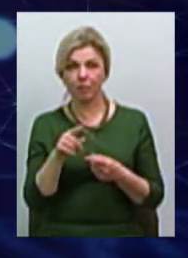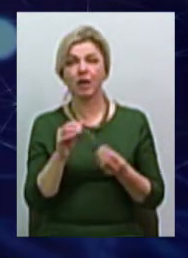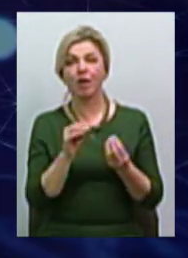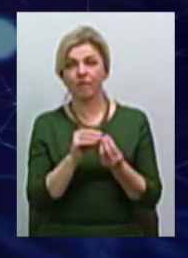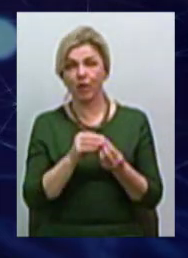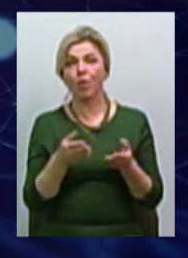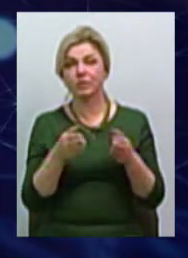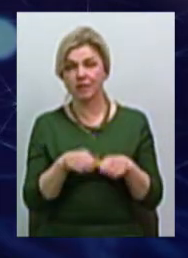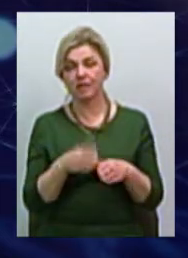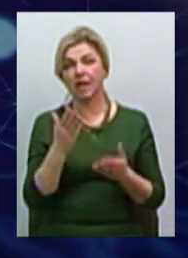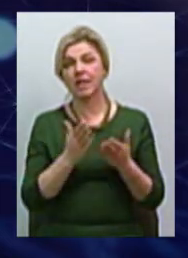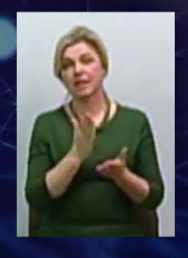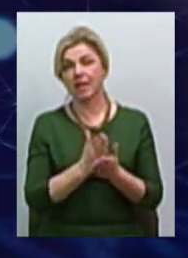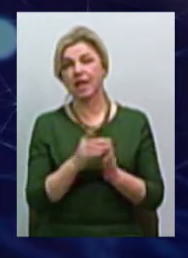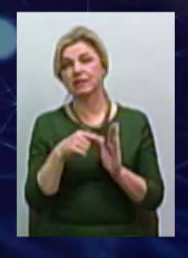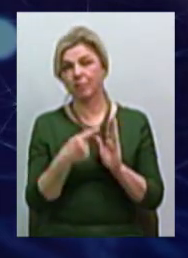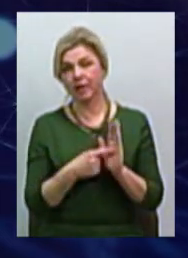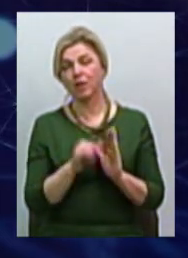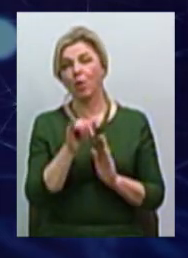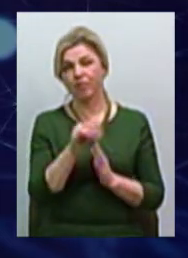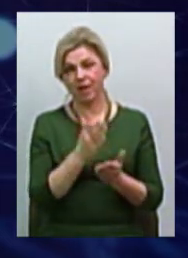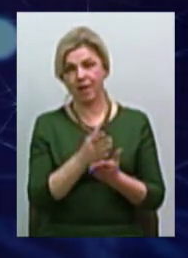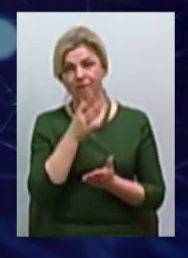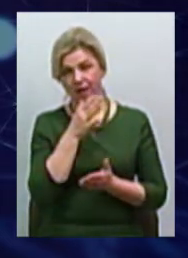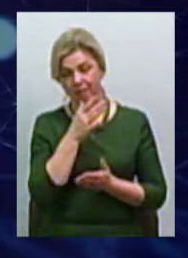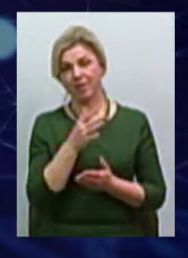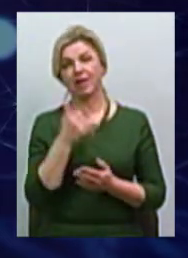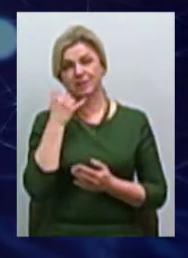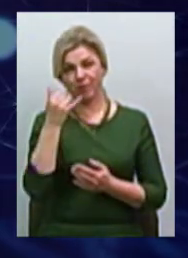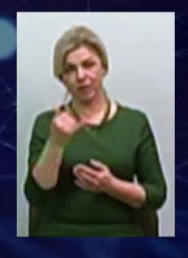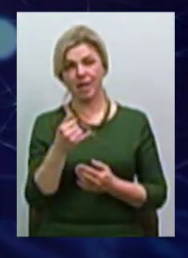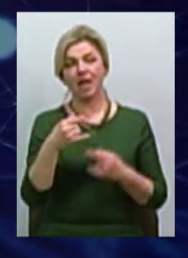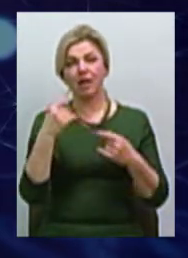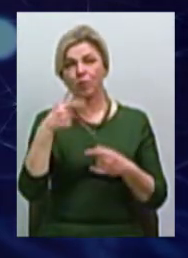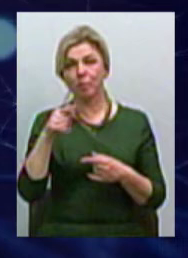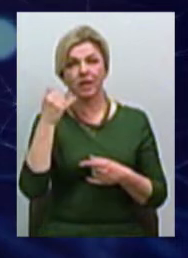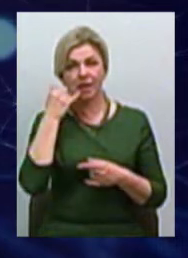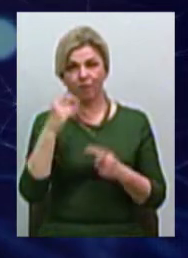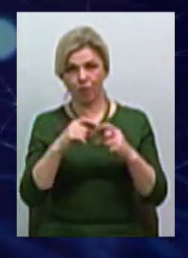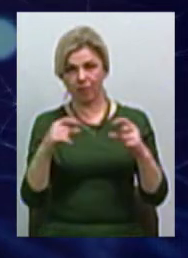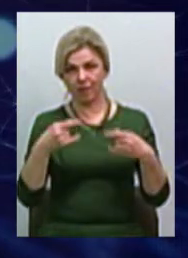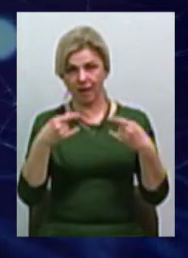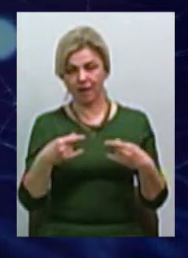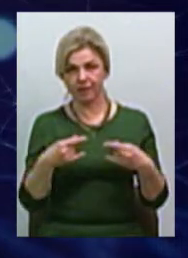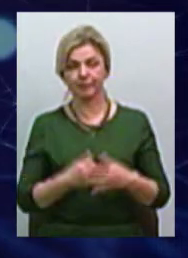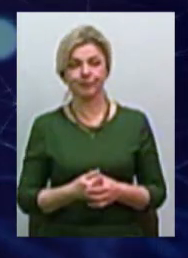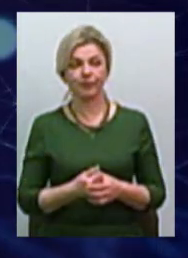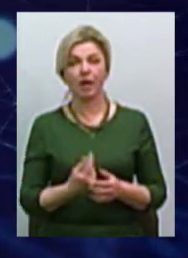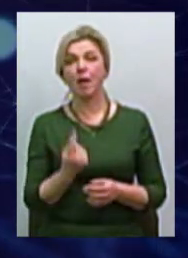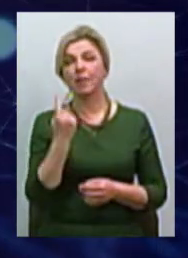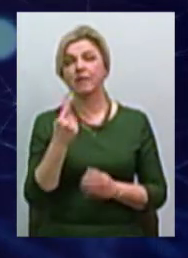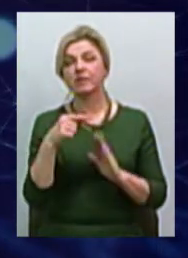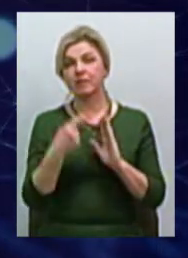Якщо маєте запитання і побажання, у вас є близько 25 хвилин. і перше запитання, принципі, Світлано, чому, з яких причин може